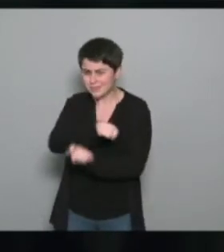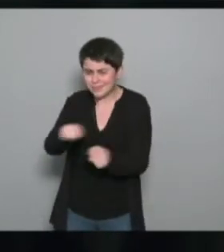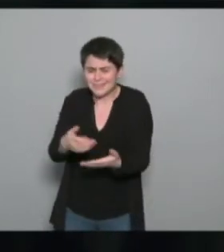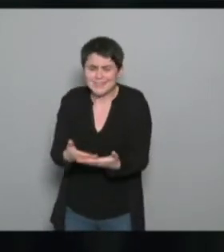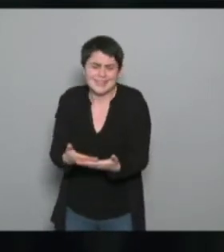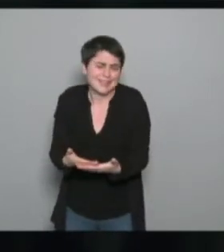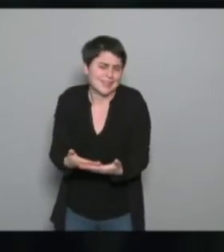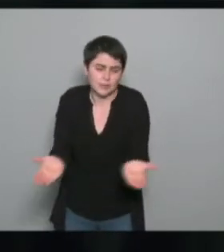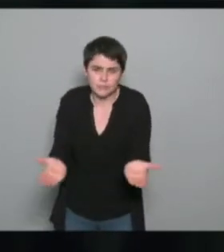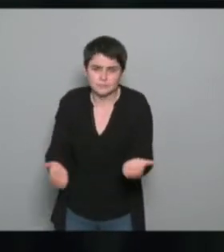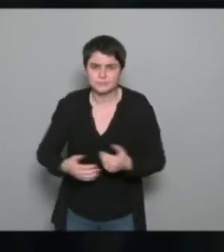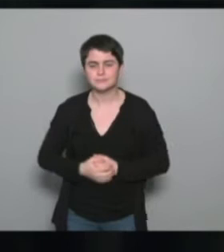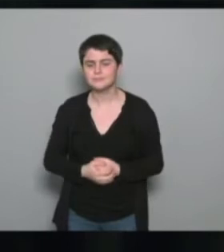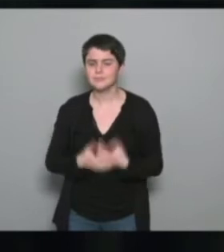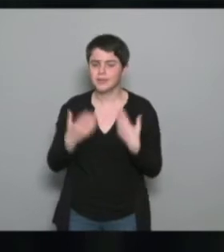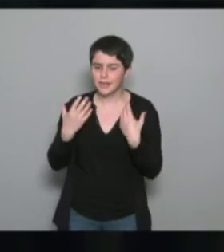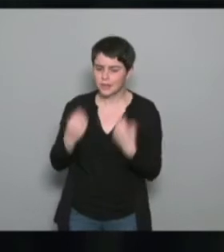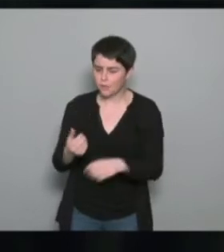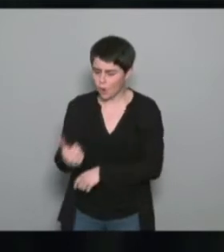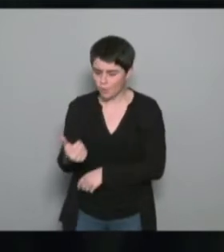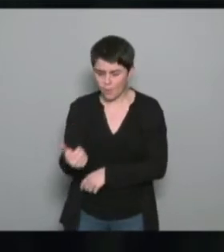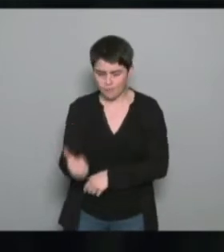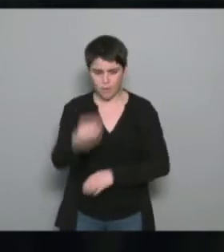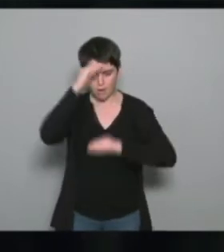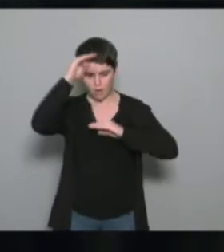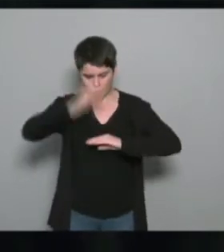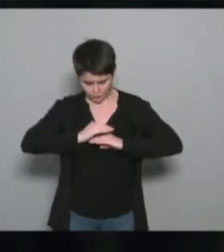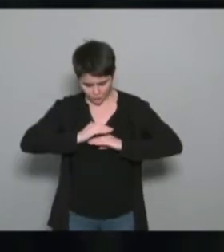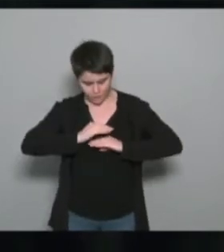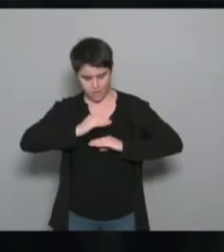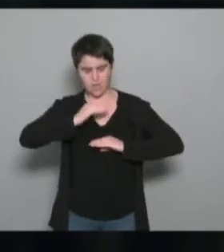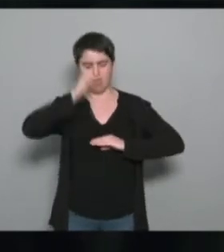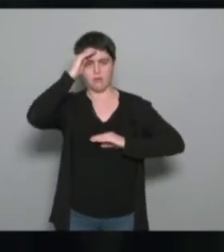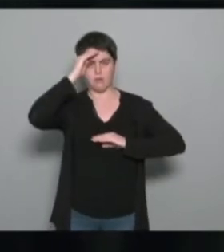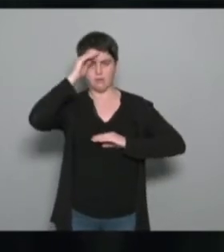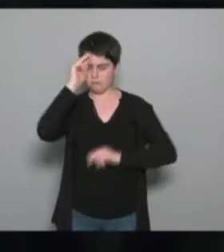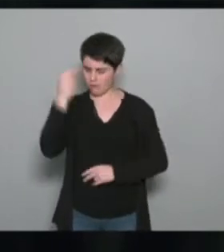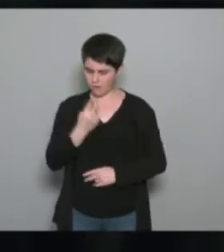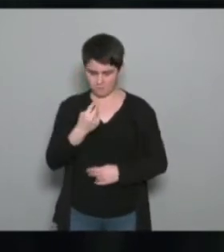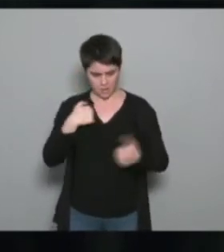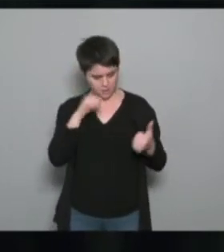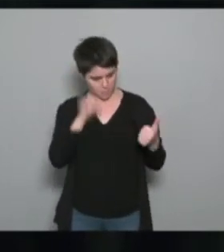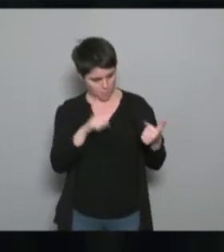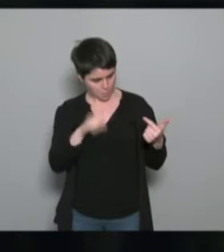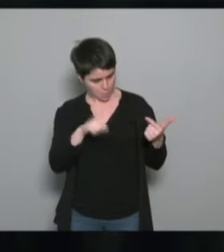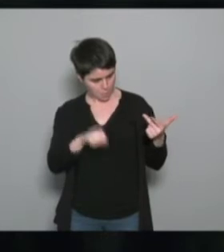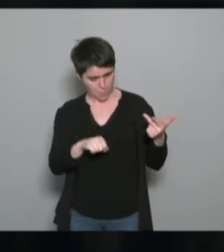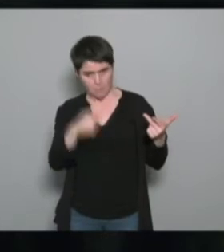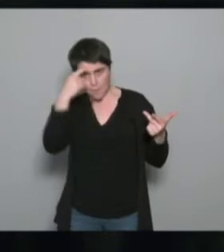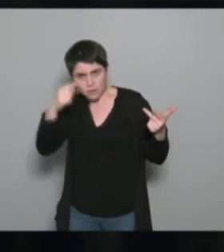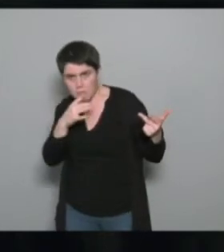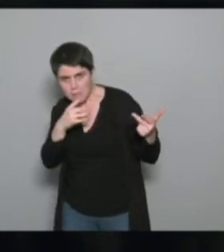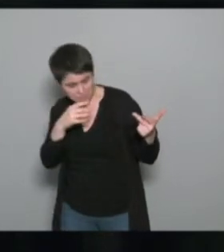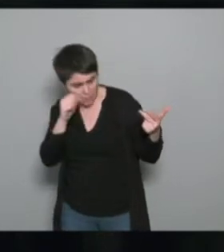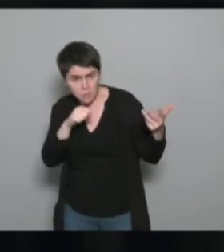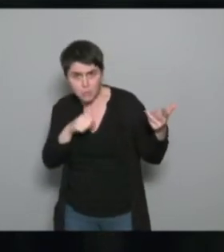a souvent une... Ça leur permet de reprendre un petit peu confiance, parce qu'en fait, ils se rendent compte qu'ils sont capables de faire certaines choses qu'ils ne pensaient pas être capables. Donc, c